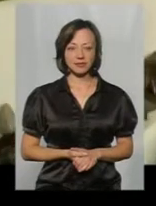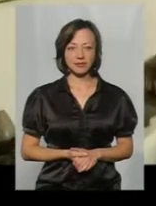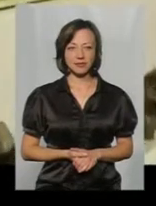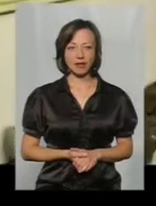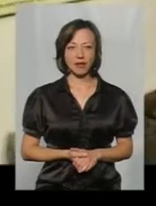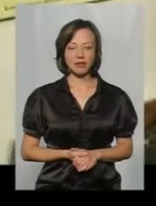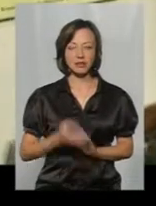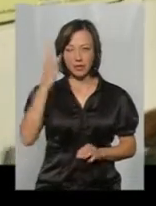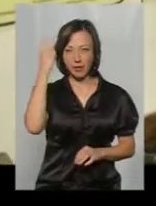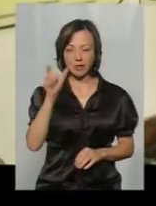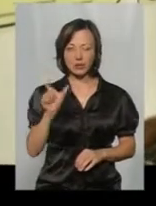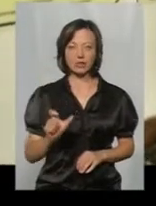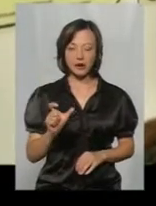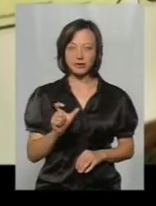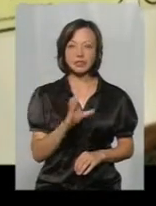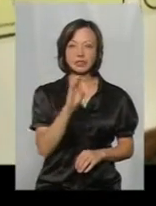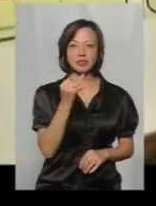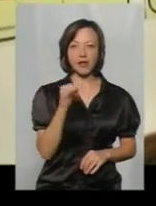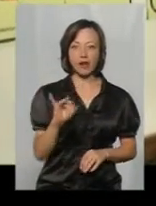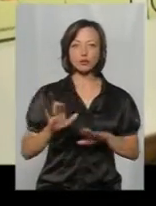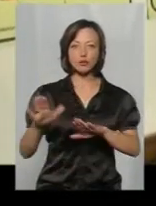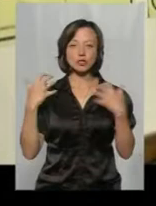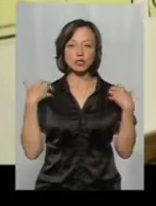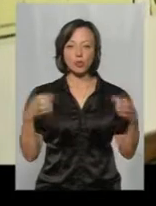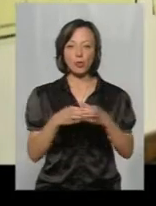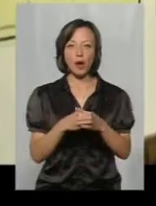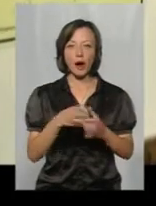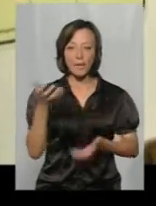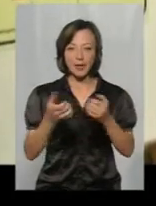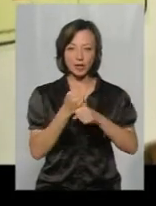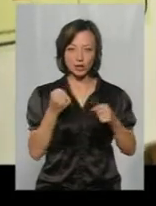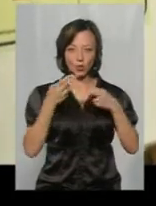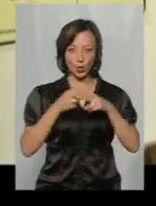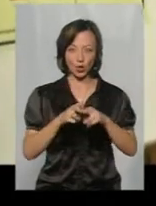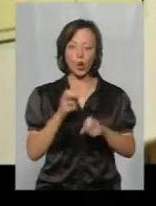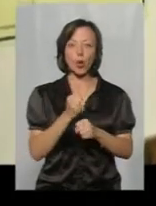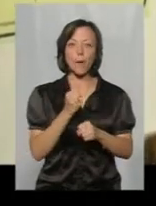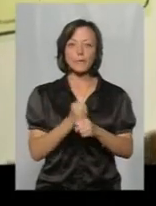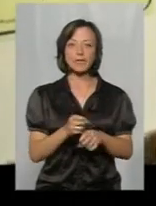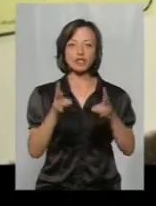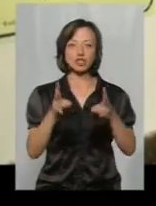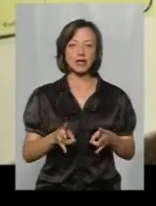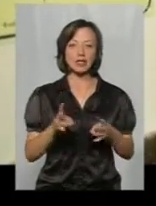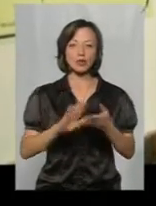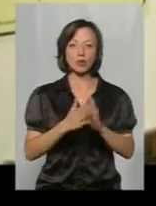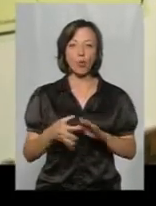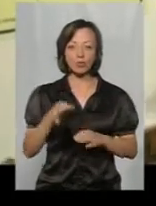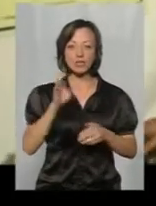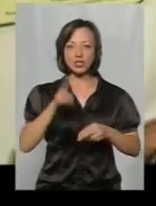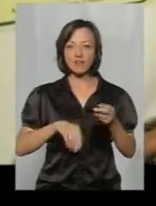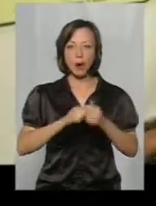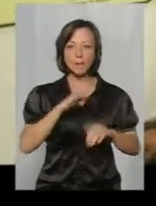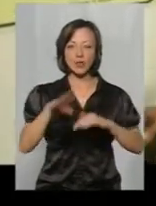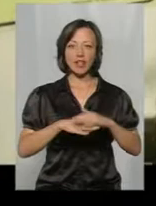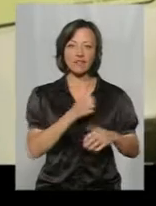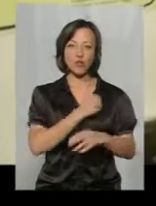Хмельничанин Сергій Косар – заступник начальника групи спіротехнічних робіт Державної служби з надзвичайних ситуацій в області. Закінчив Кам'янець-Подільський